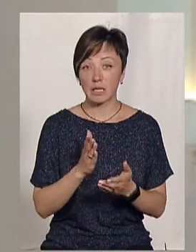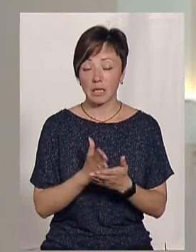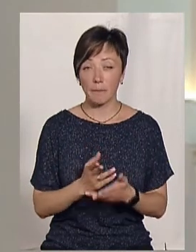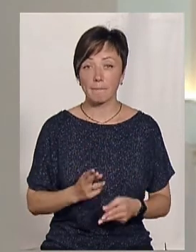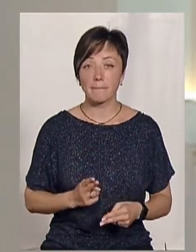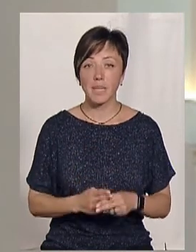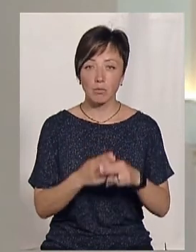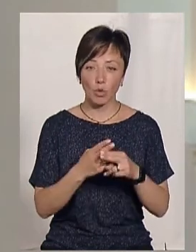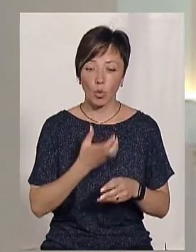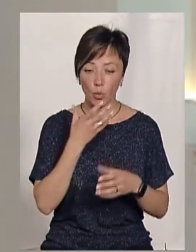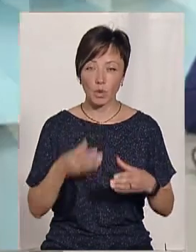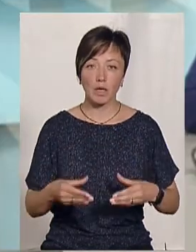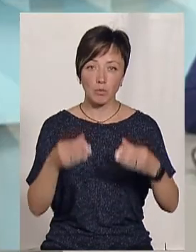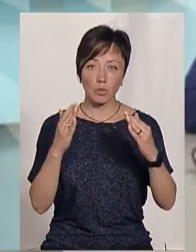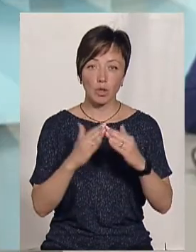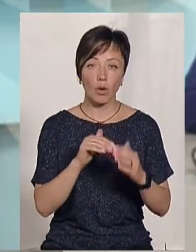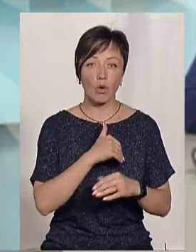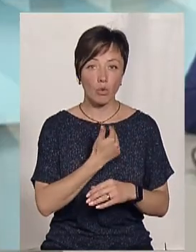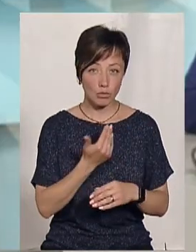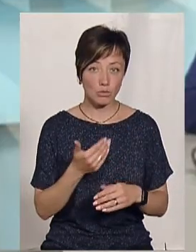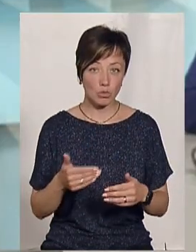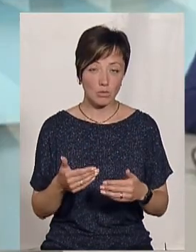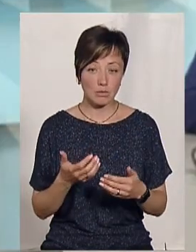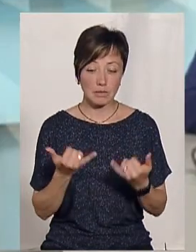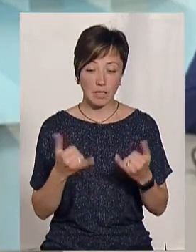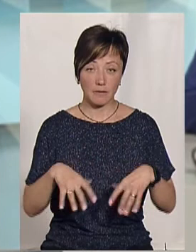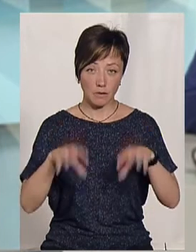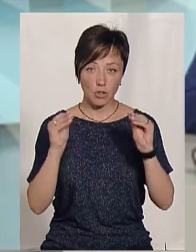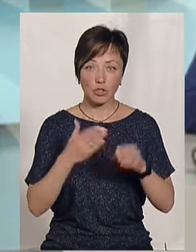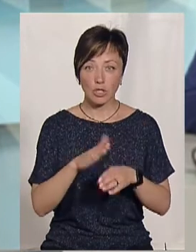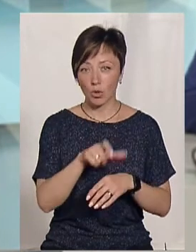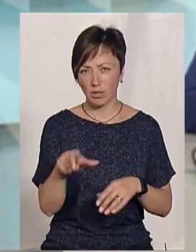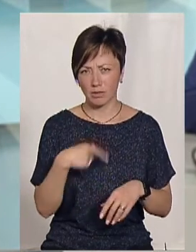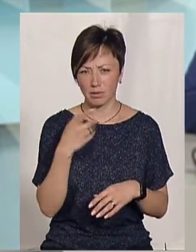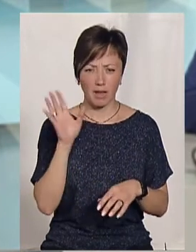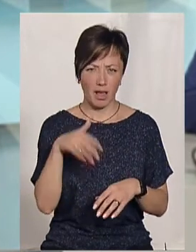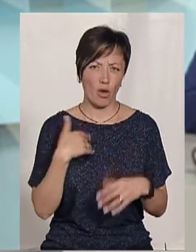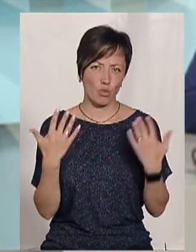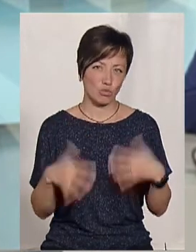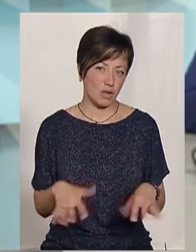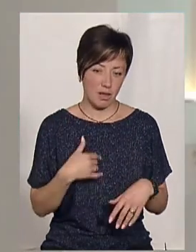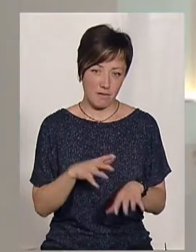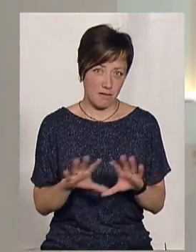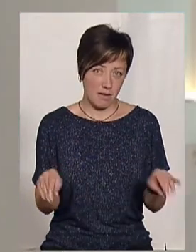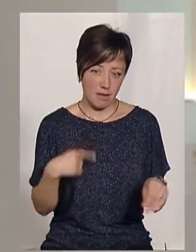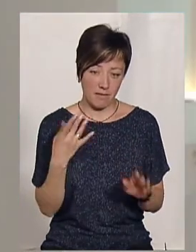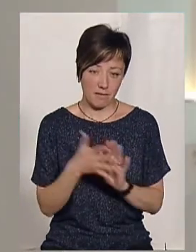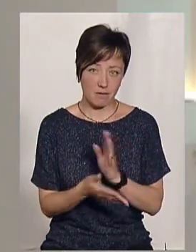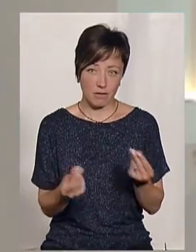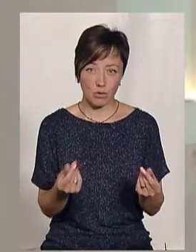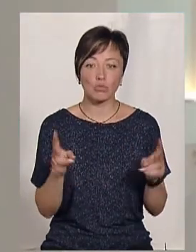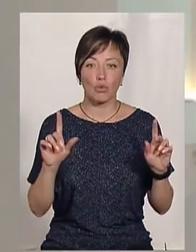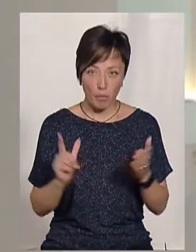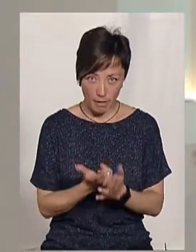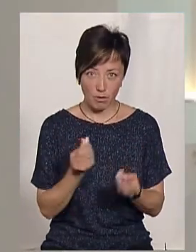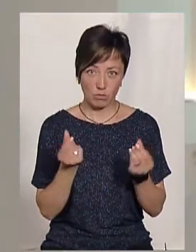перепоною для утеплення будинків, які хочуть утеплитися. Тому що частину людей каже, так, я утеплився, мені інше вже все, я витратив кошти. їм